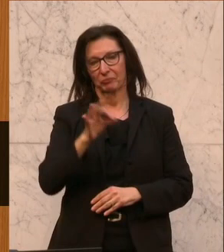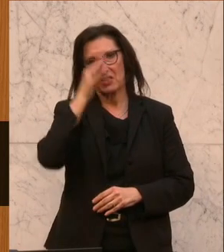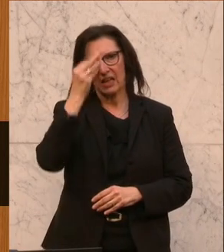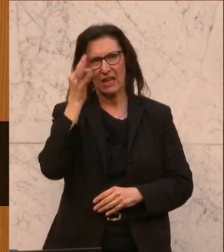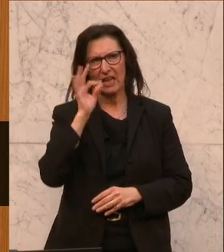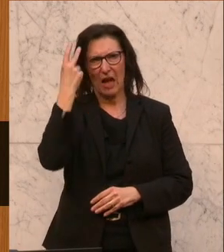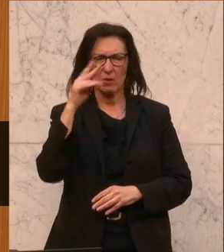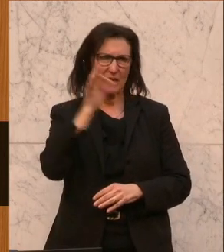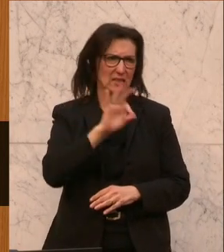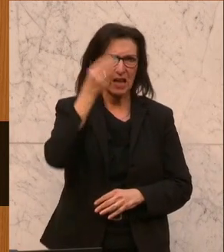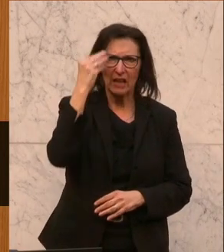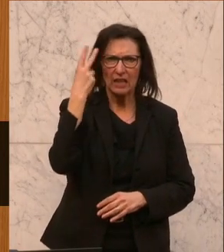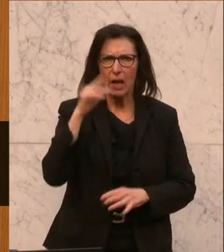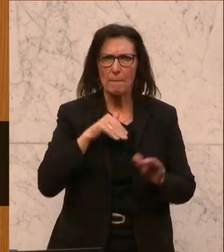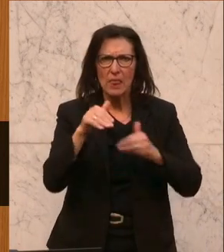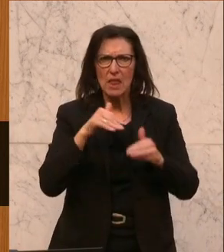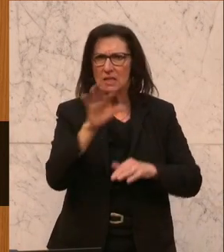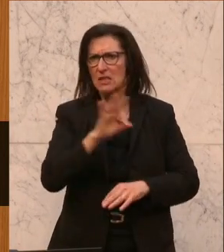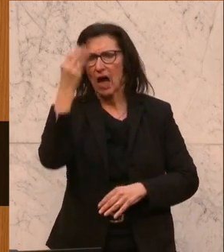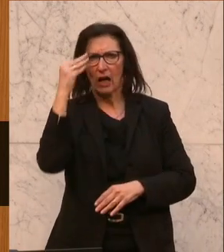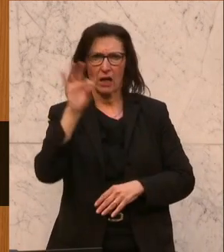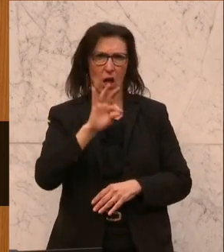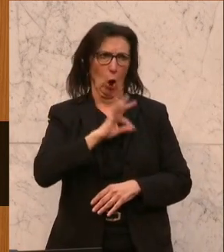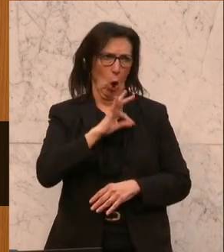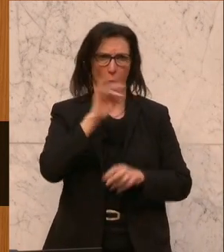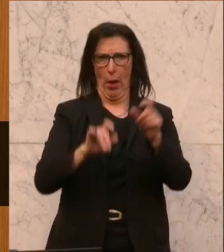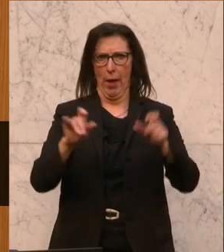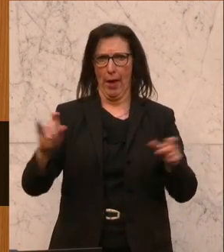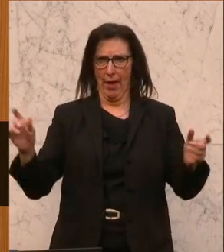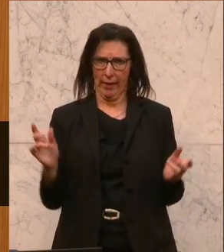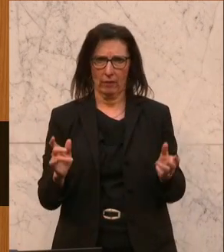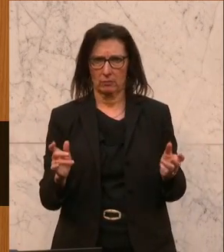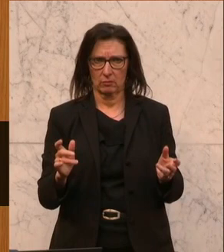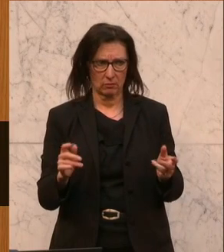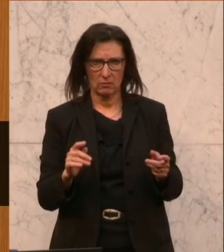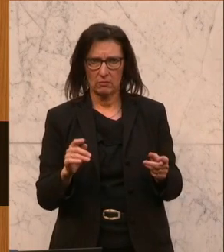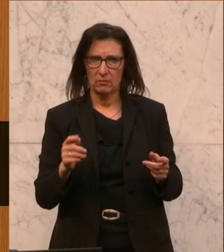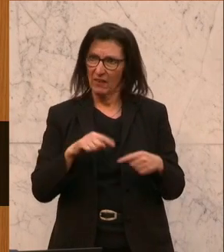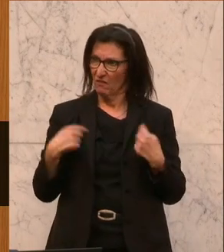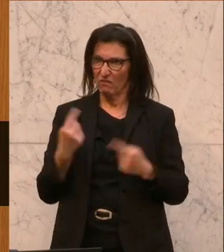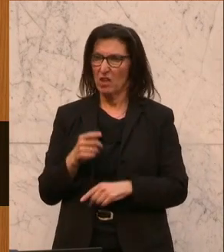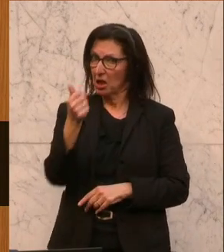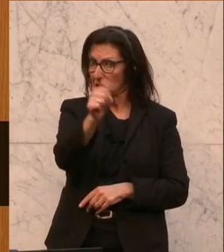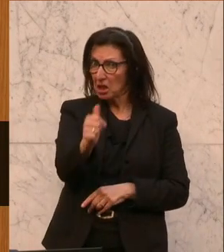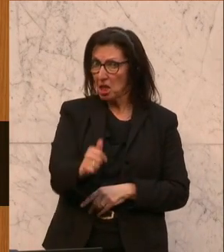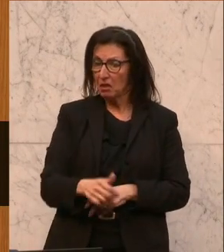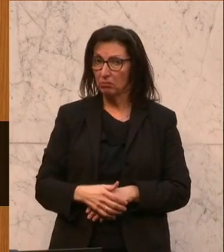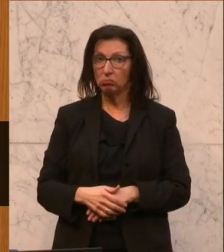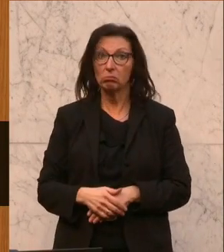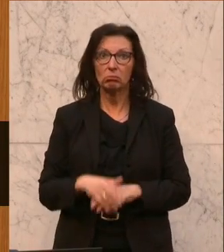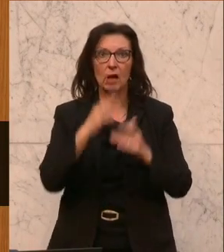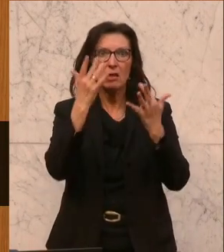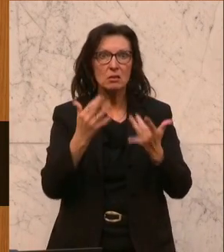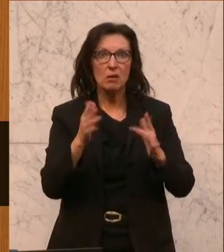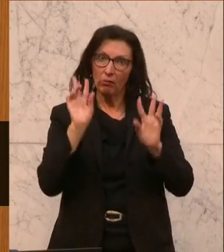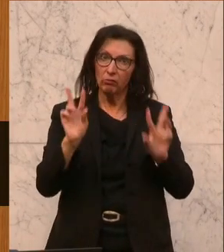Herr Minister, sehr geehrte Kolleginnen und Kollegen, Das sind keine Schätzungen von uns, sondern das sind nackte Zahlen, die wir